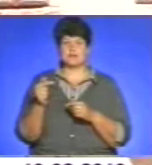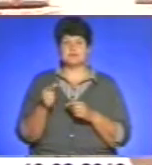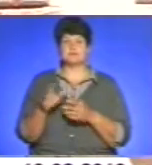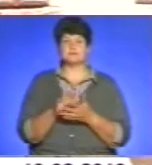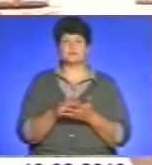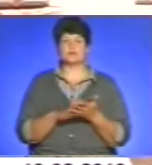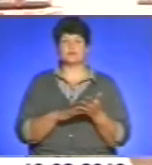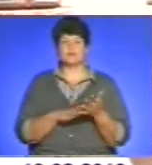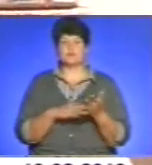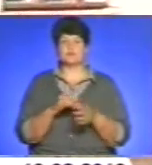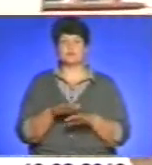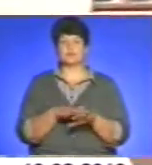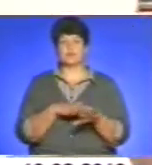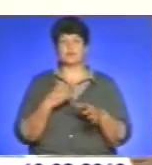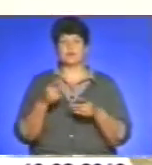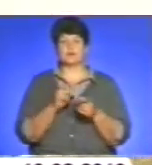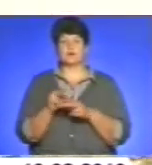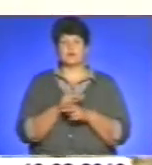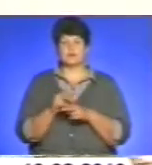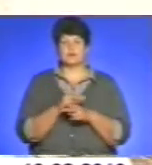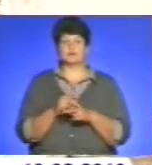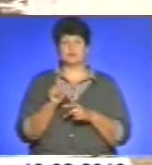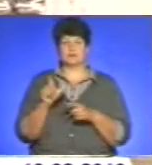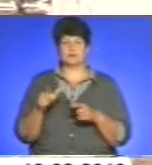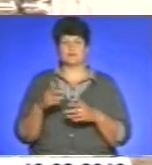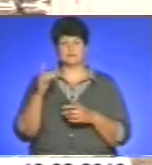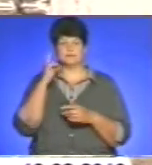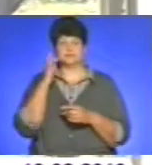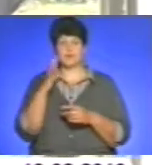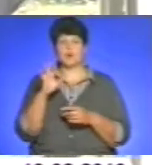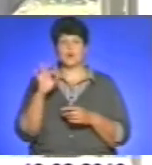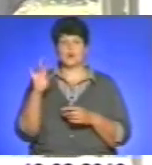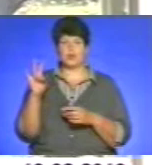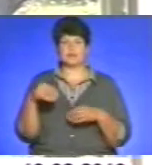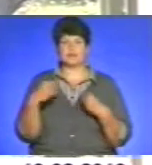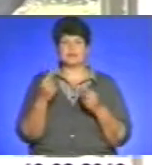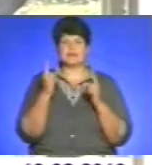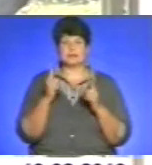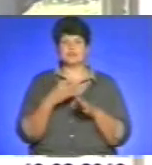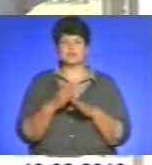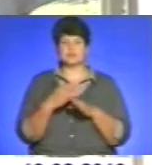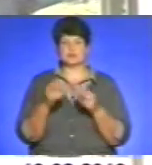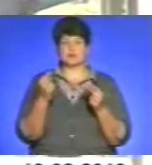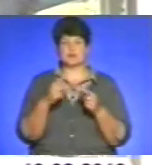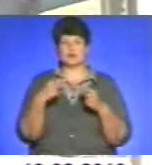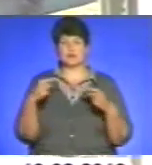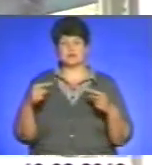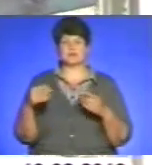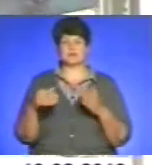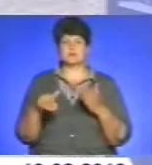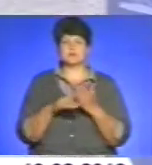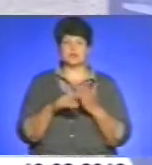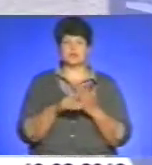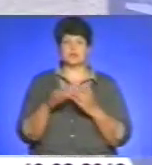організаційних робіт жителі все ж відгукнулися. Адже ООН надає лише частину коштів, решта – спонсори і районний